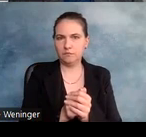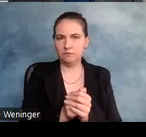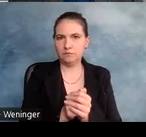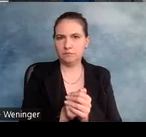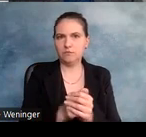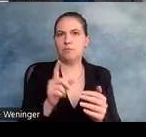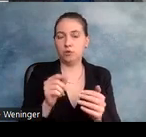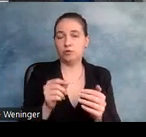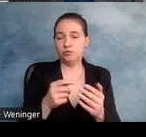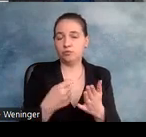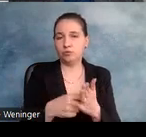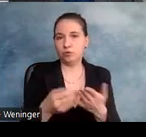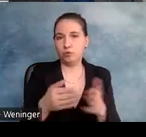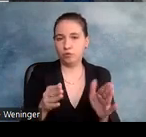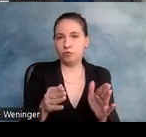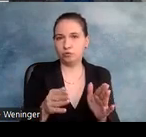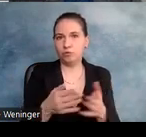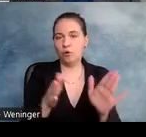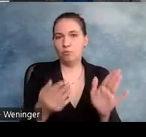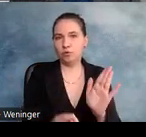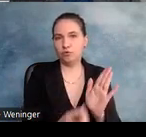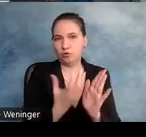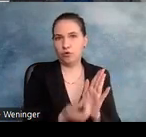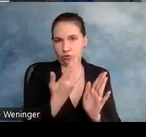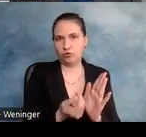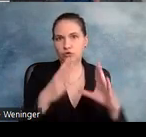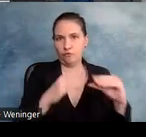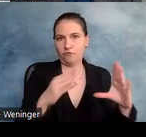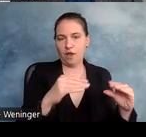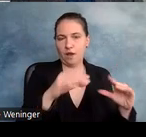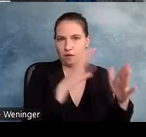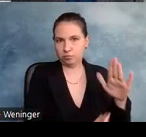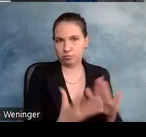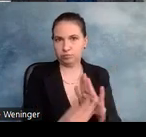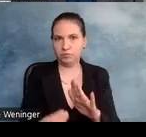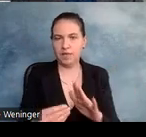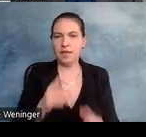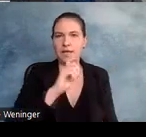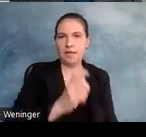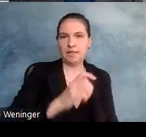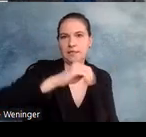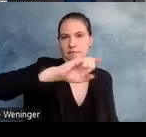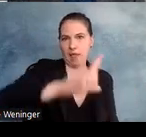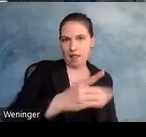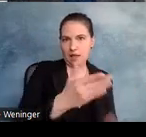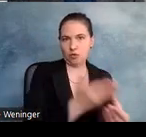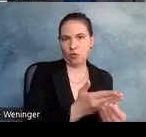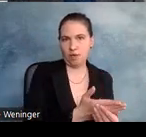Mitteln, also kostenlos, Open Source Software, eben aus XML-Dokumenten